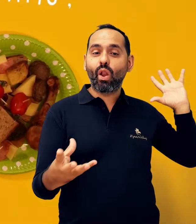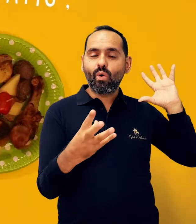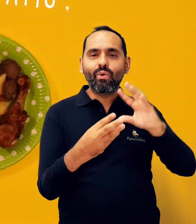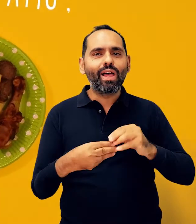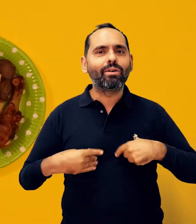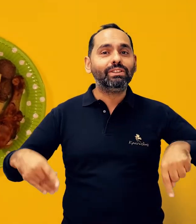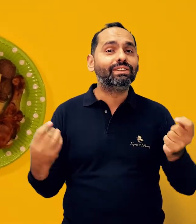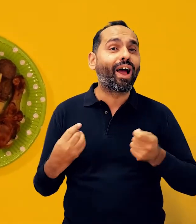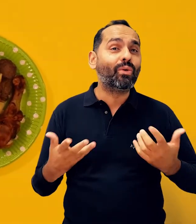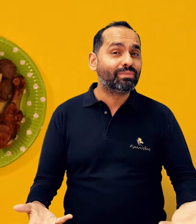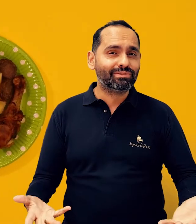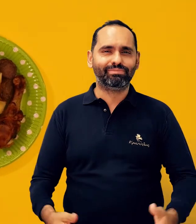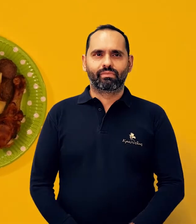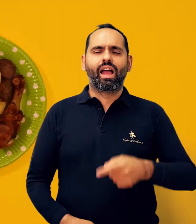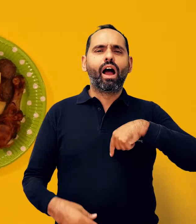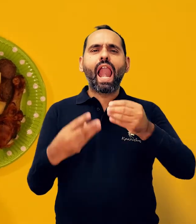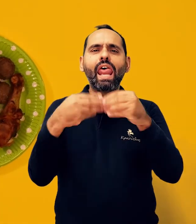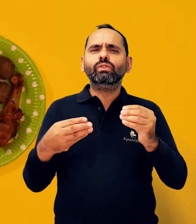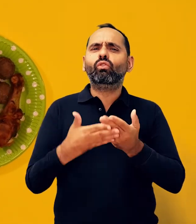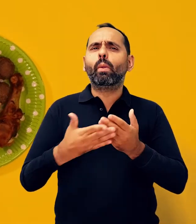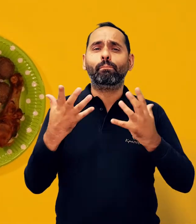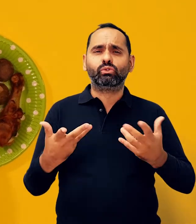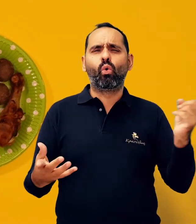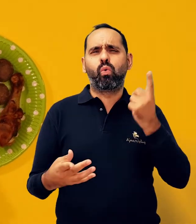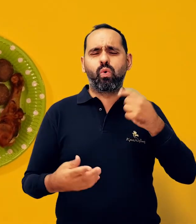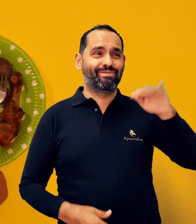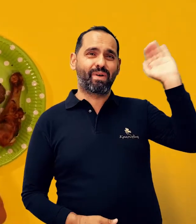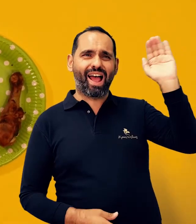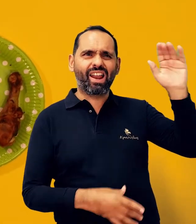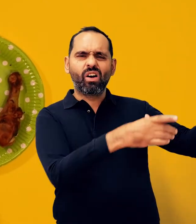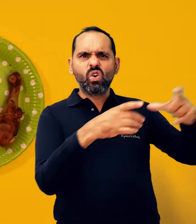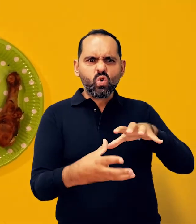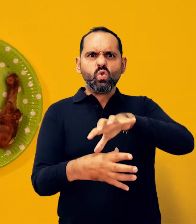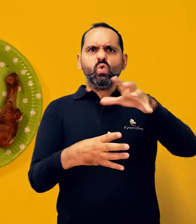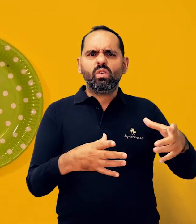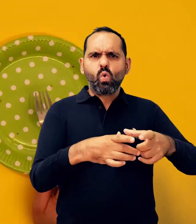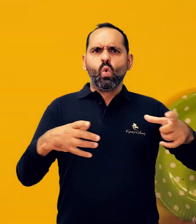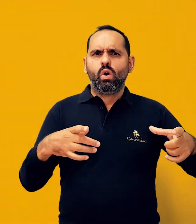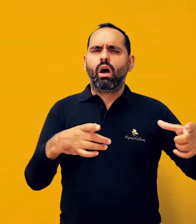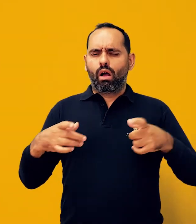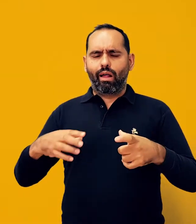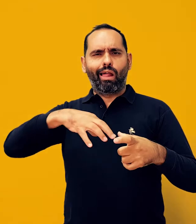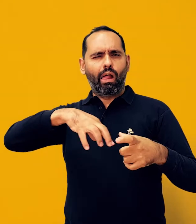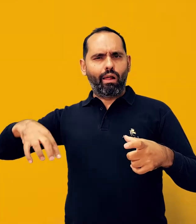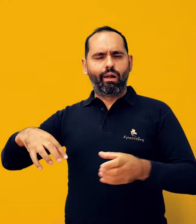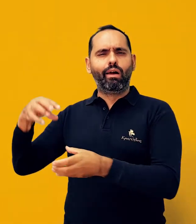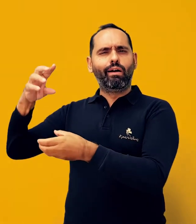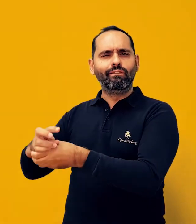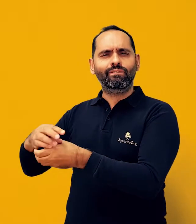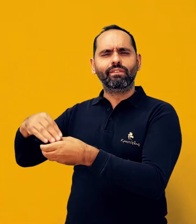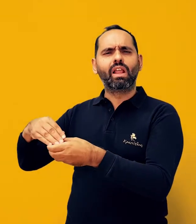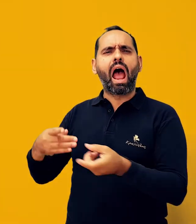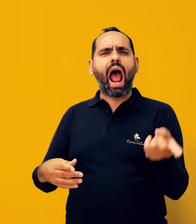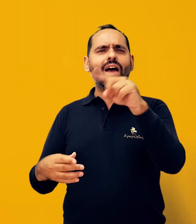γι' αυτό? Βοηθάμε στη λύση. Παραγγέλνουμε μόνο την ποσότητα που ξέρουμε ότι θα καταναλώσουμε. Εάν